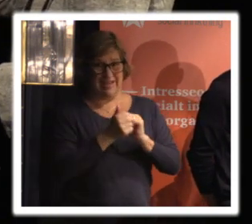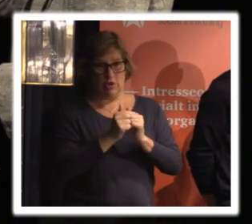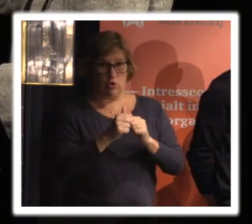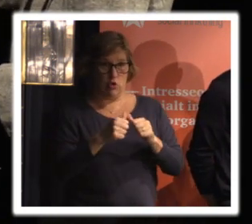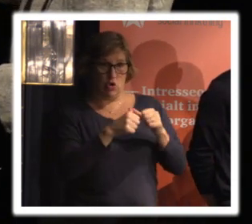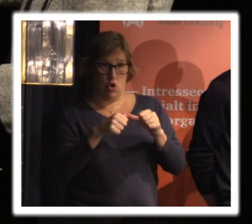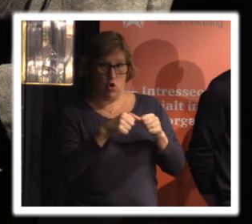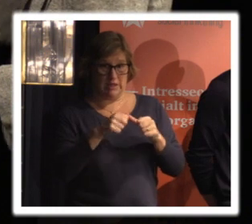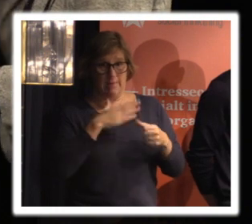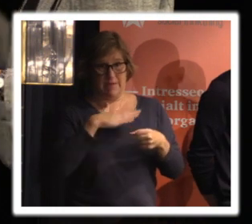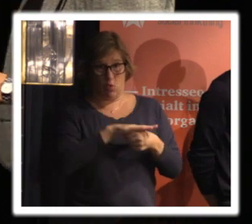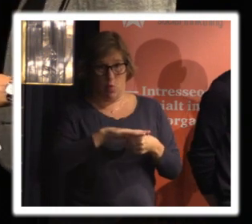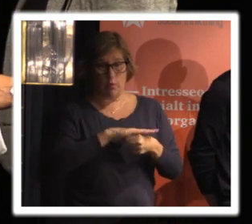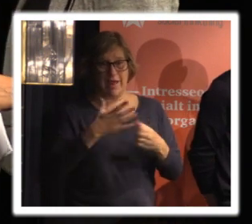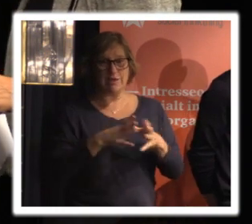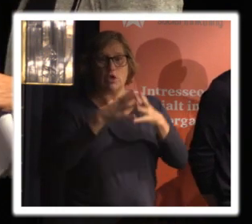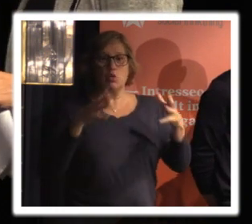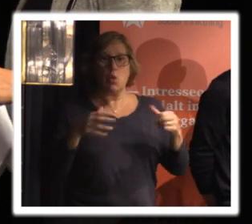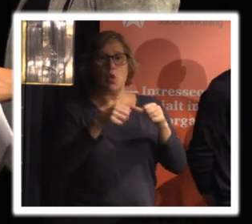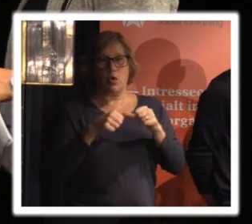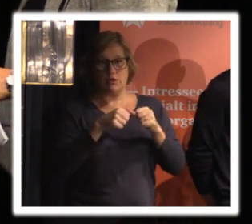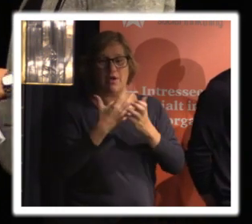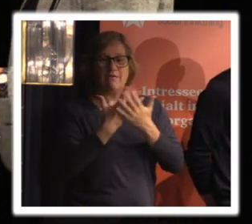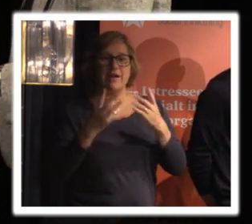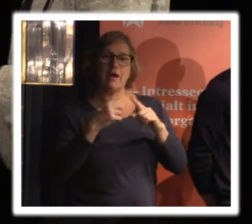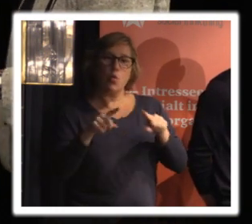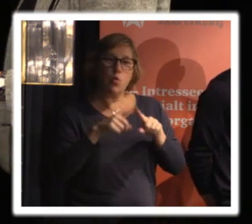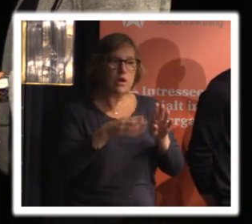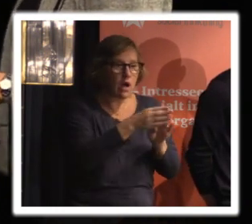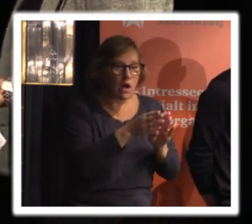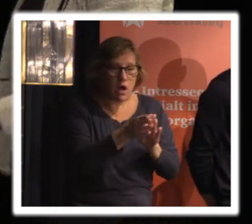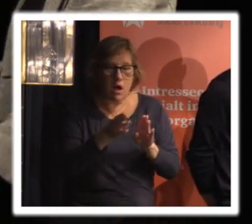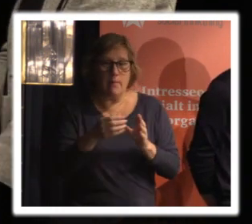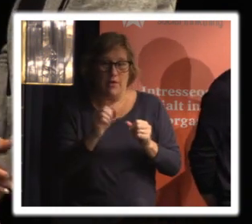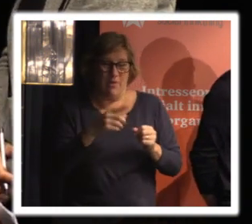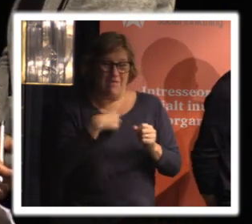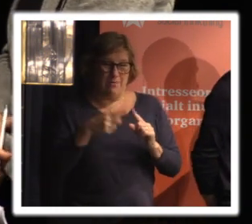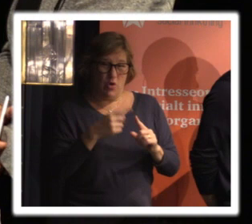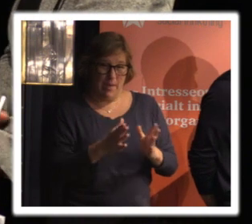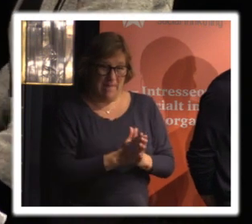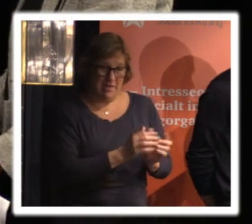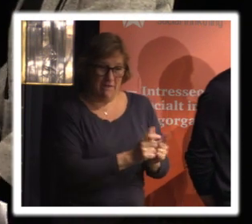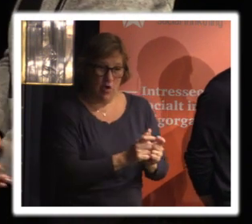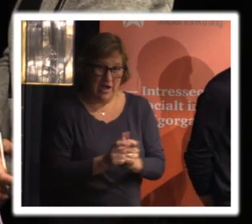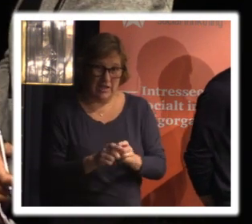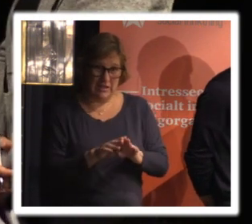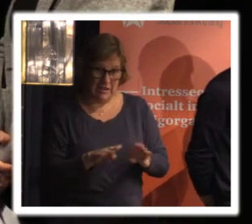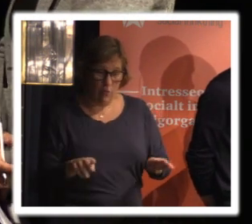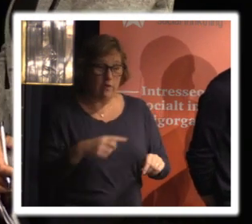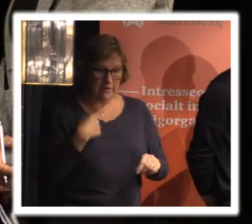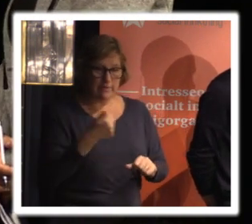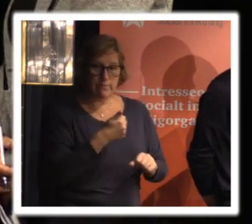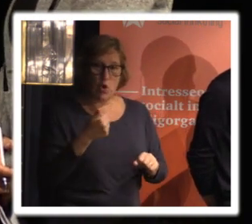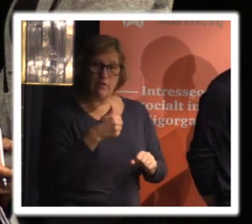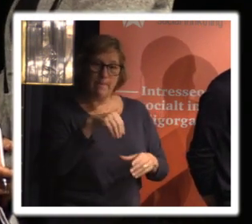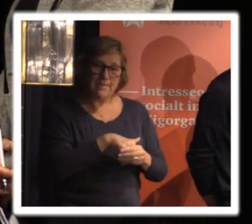bäst blir en stor organisation med många led men om man börjar längst ner hos föreningen så behöver vi ju medlemsregister för att